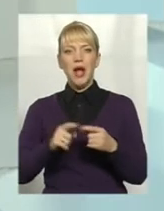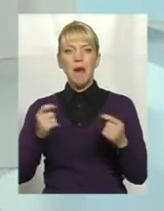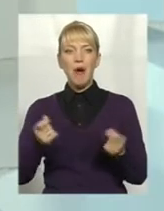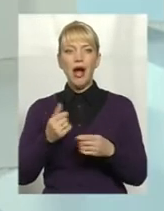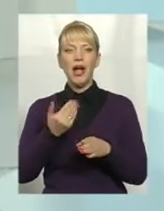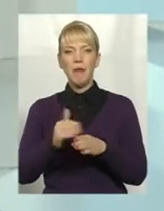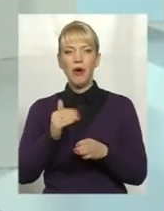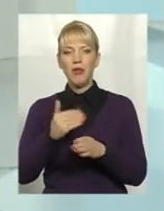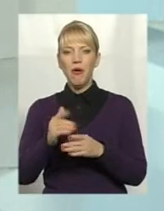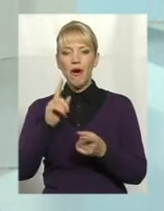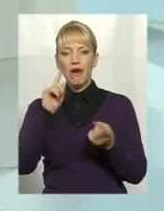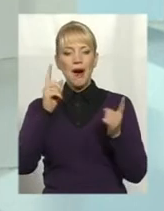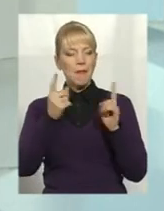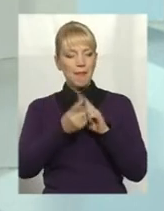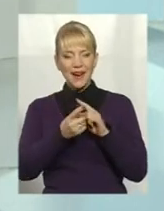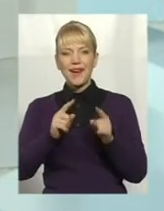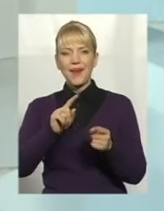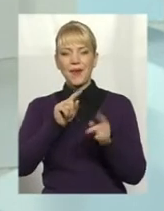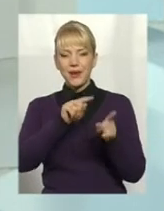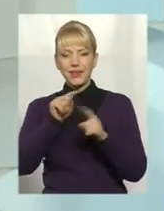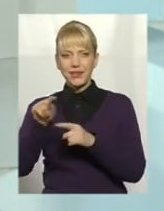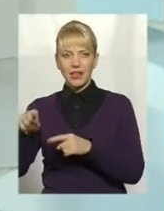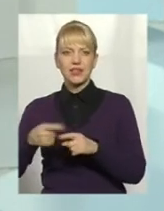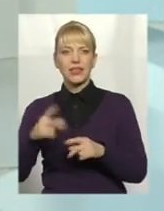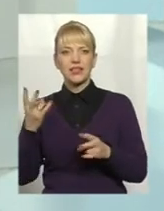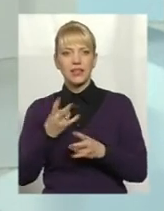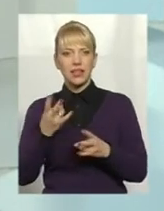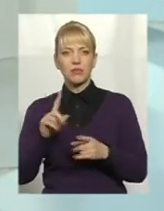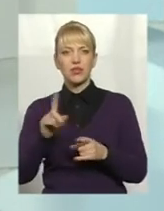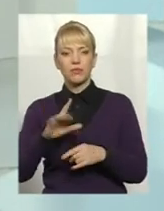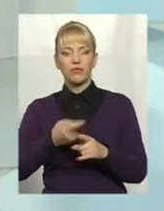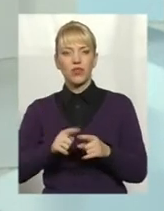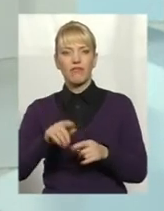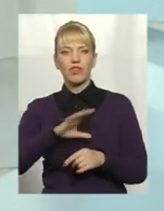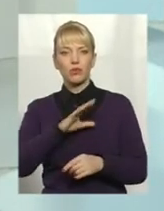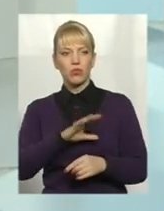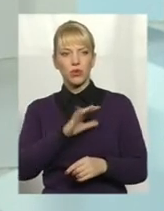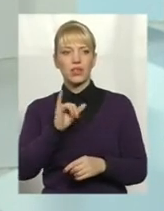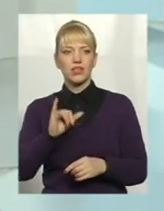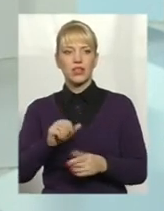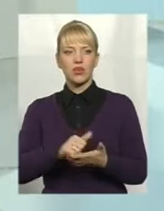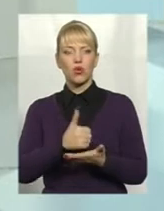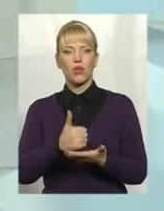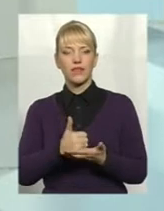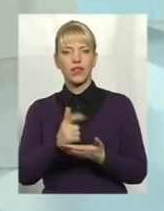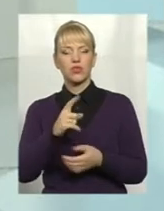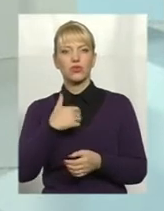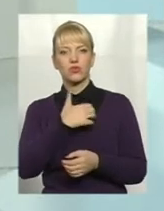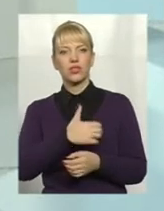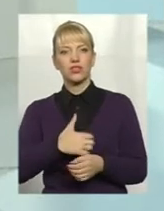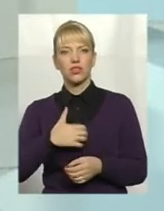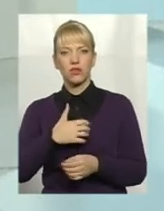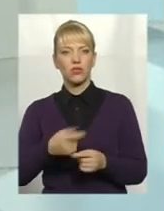переорієнтація, це треба, щоб вона відбулася, і головне, і дуже важливо,